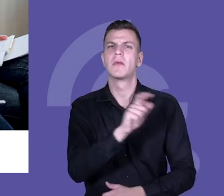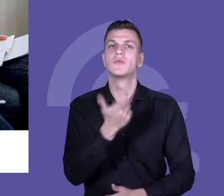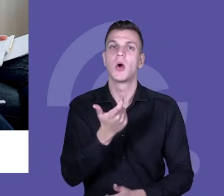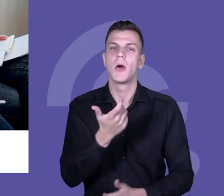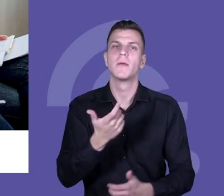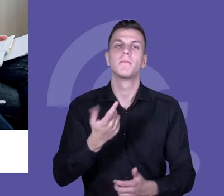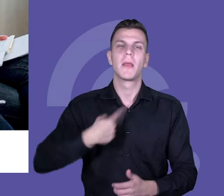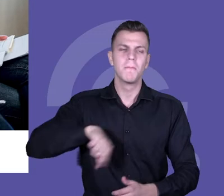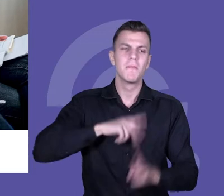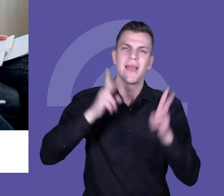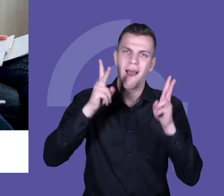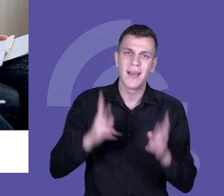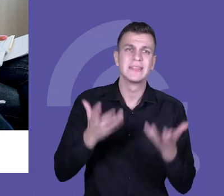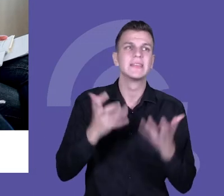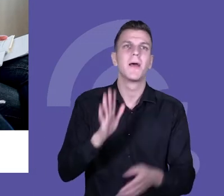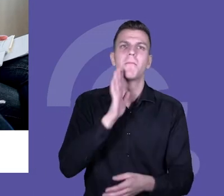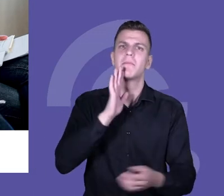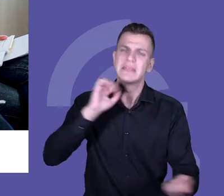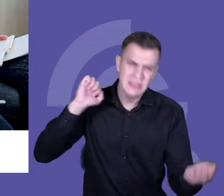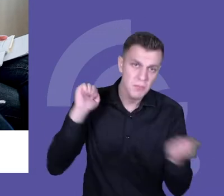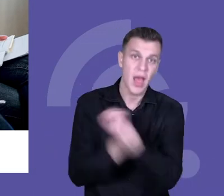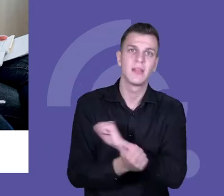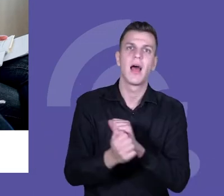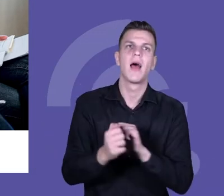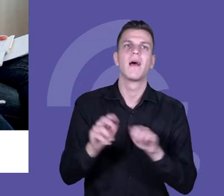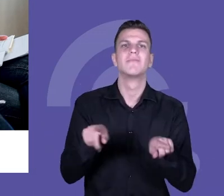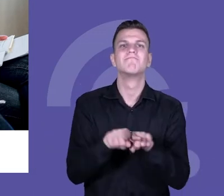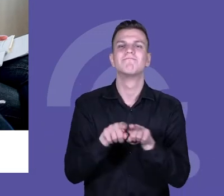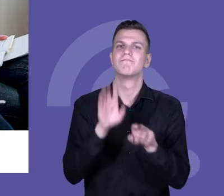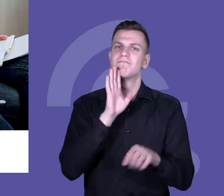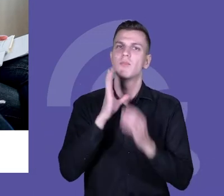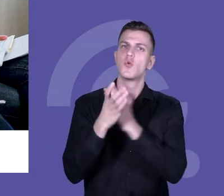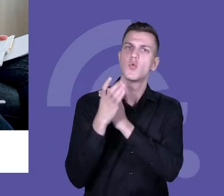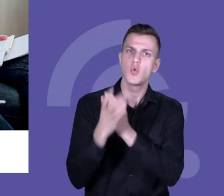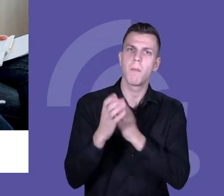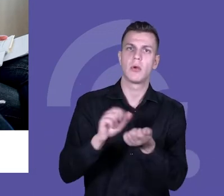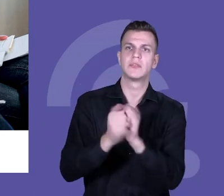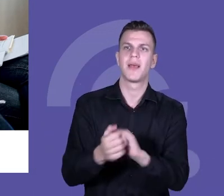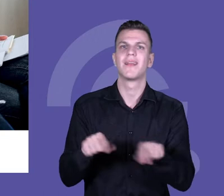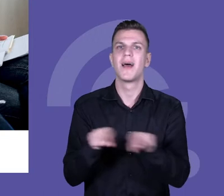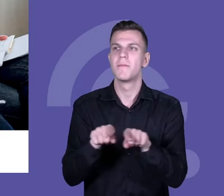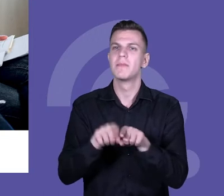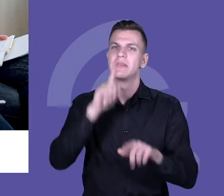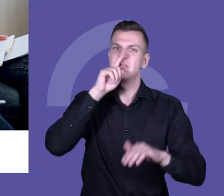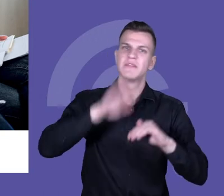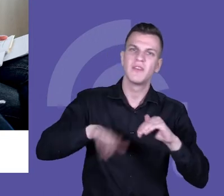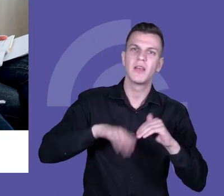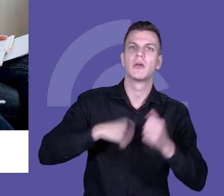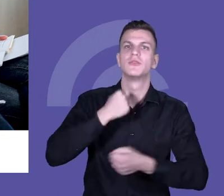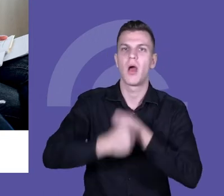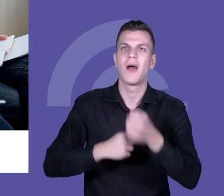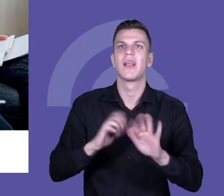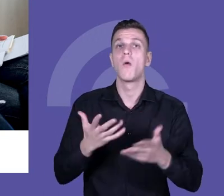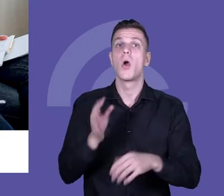zmianie. To znaczy takiej zmianie, która nie jest płytka, nie obejmuje tylko bieżących działań, które kończą się w momencie, kiedy kończy się projekt,